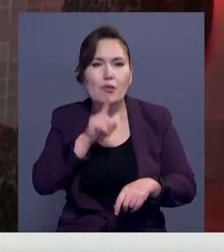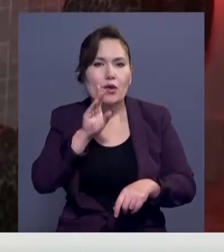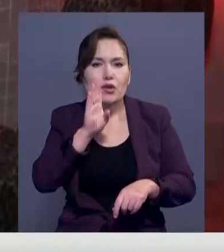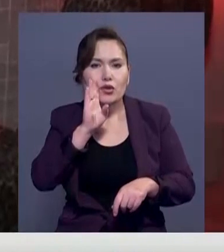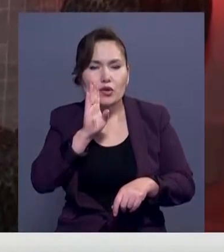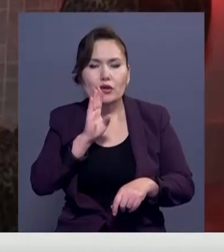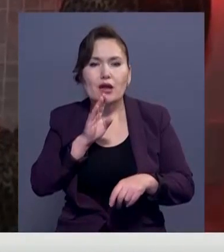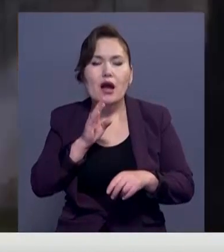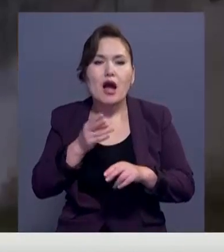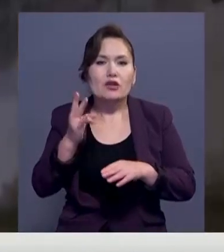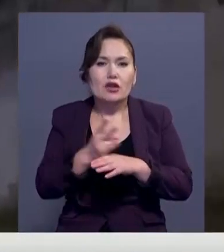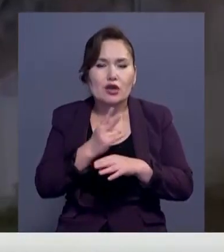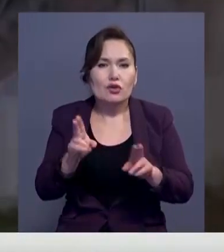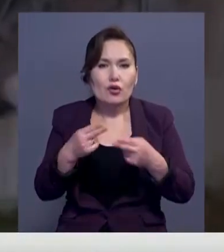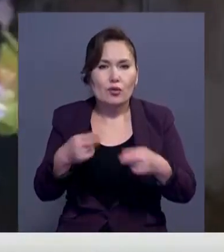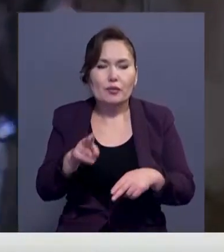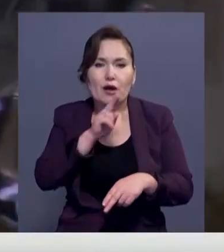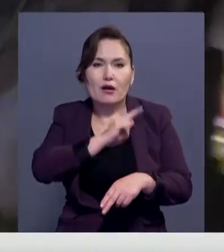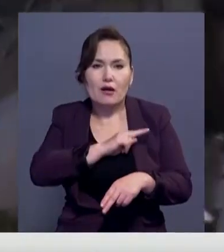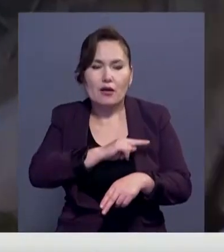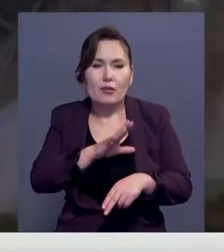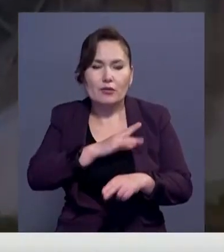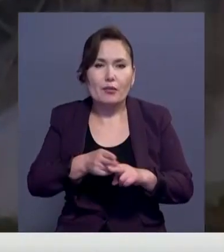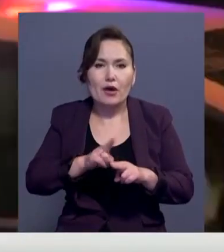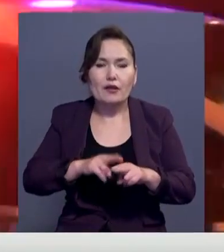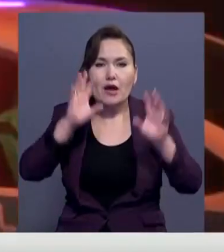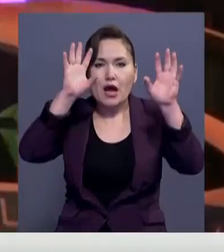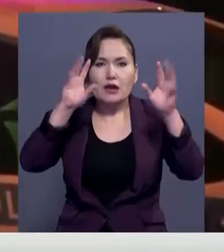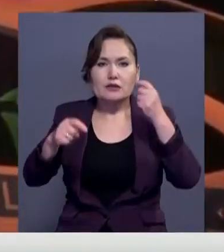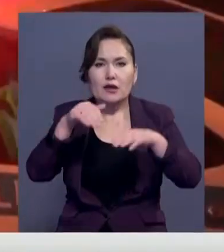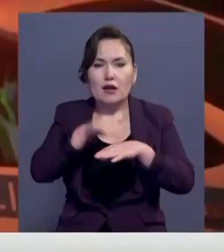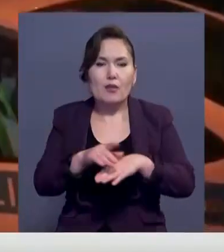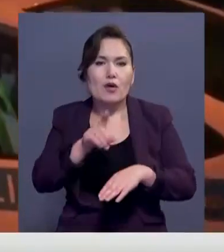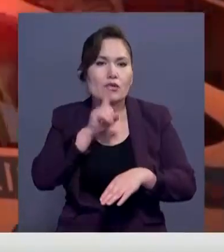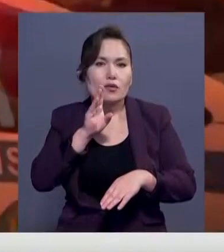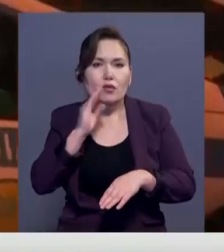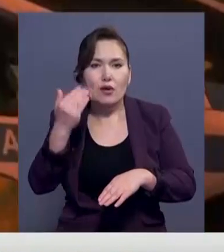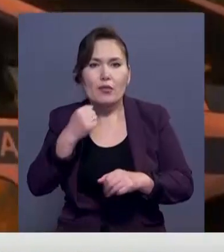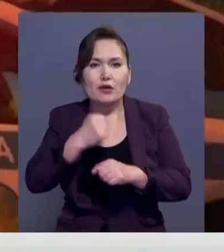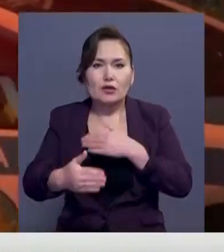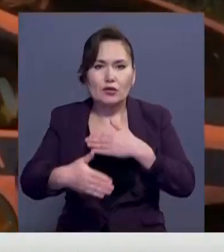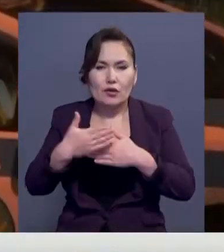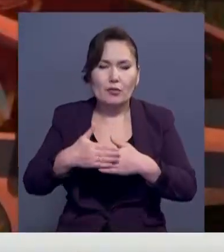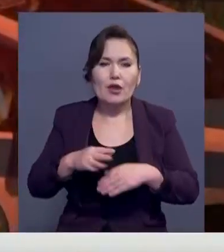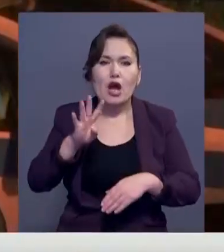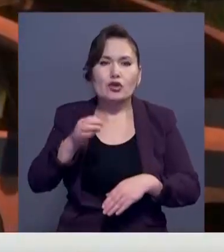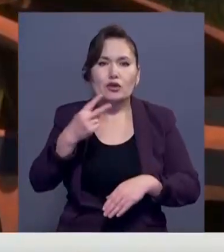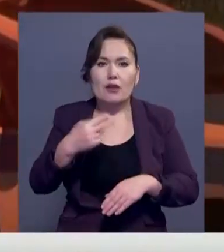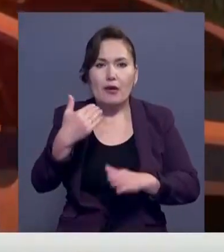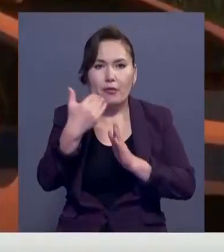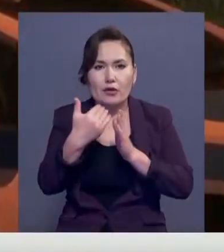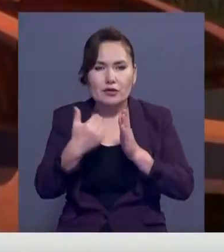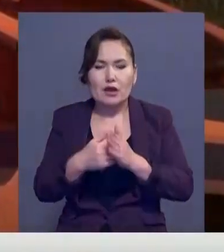үшін келгенеген. Саентарлық талаптарды сақтамай, заң бұзғандарға қатысы әкімшілік Құқпызушылық кодексінің 425